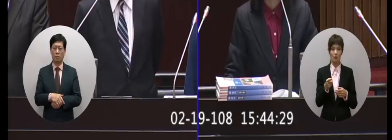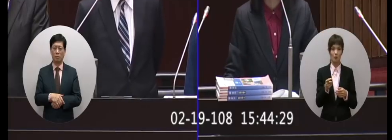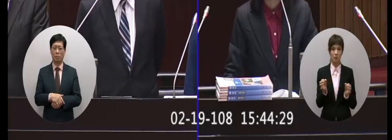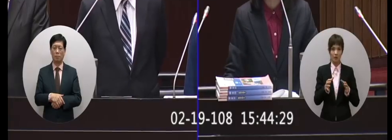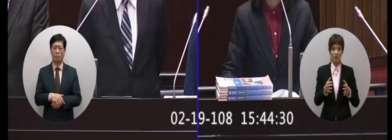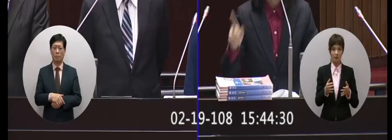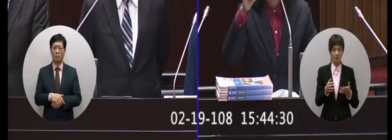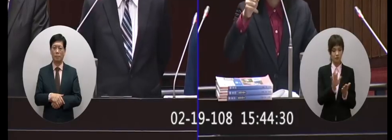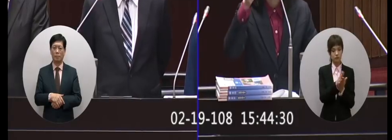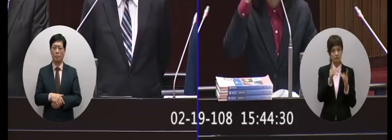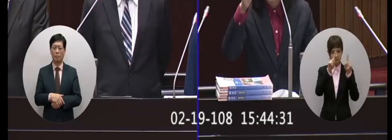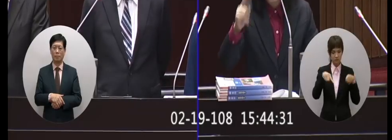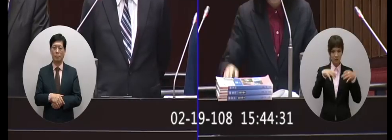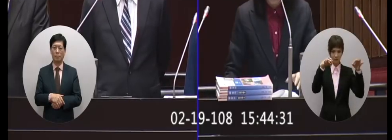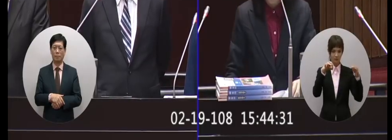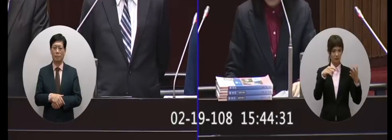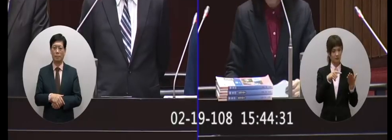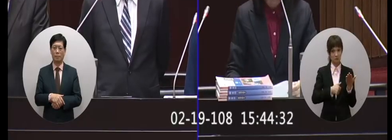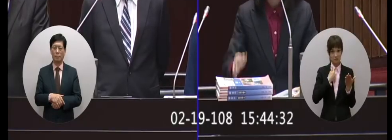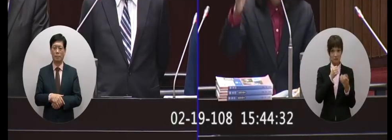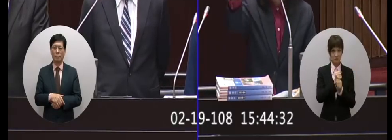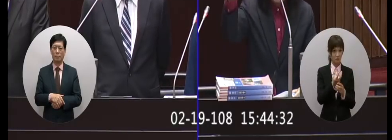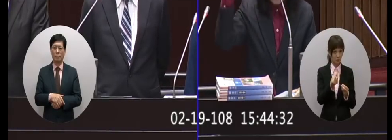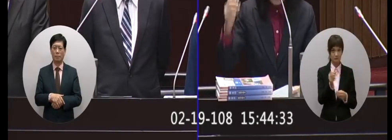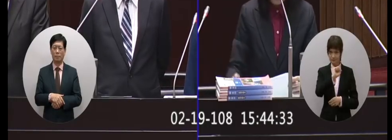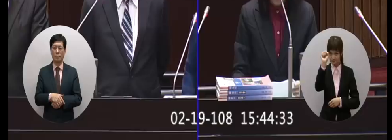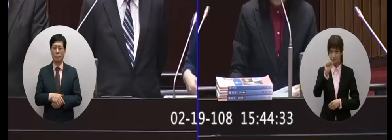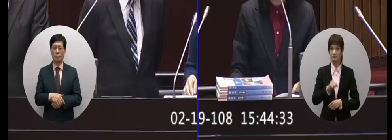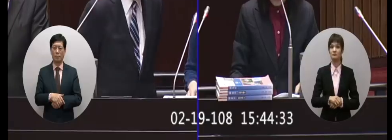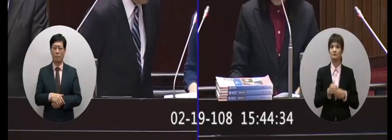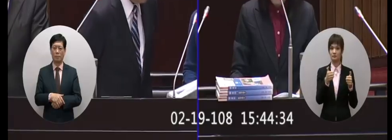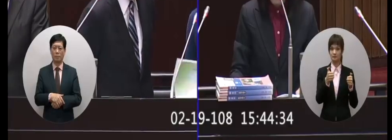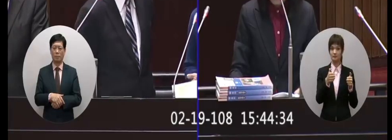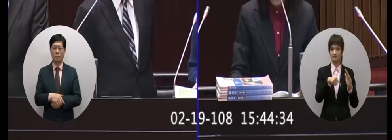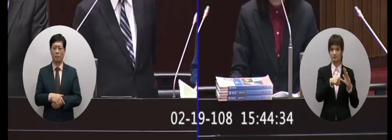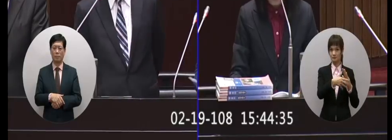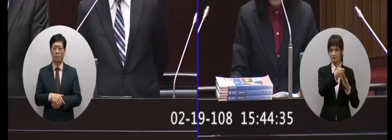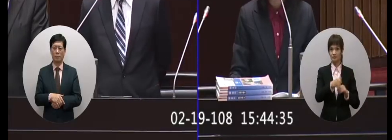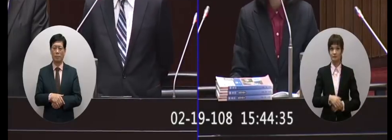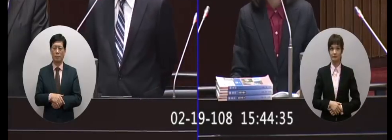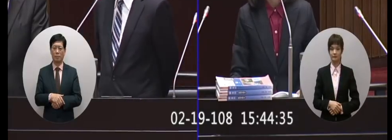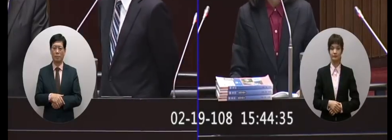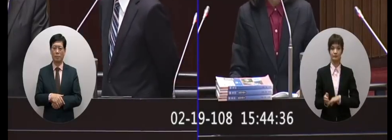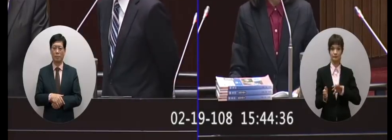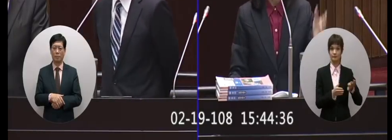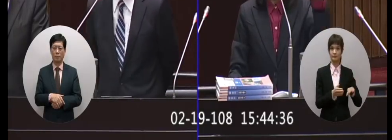不到實質的做法所以這份就謝謝院長你的答覆那主委你可以請回了我再要請問的是